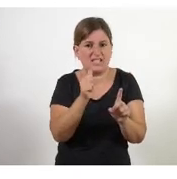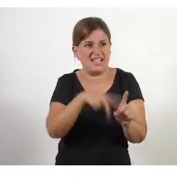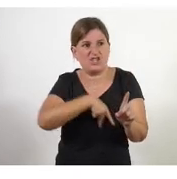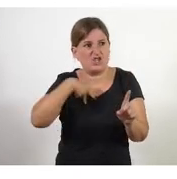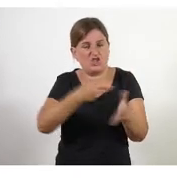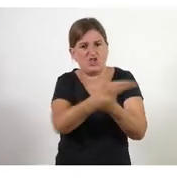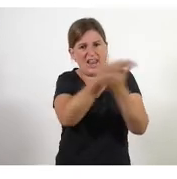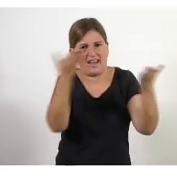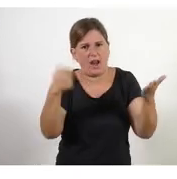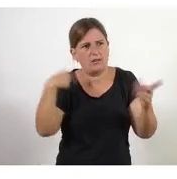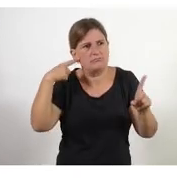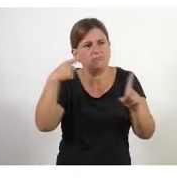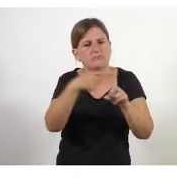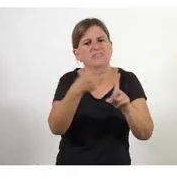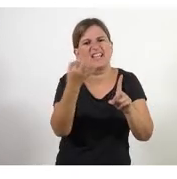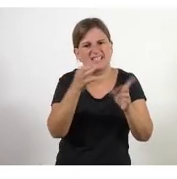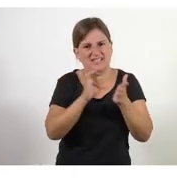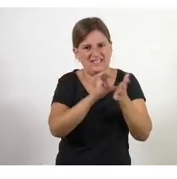d'allò que volem fer